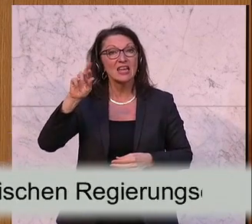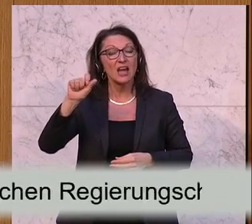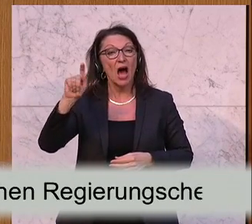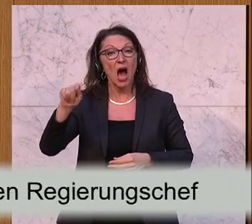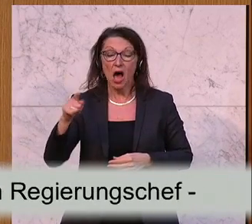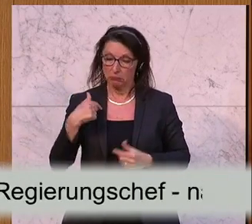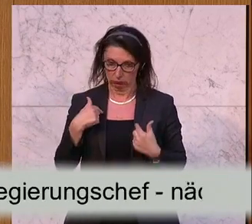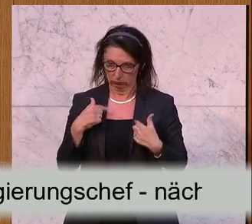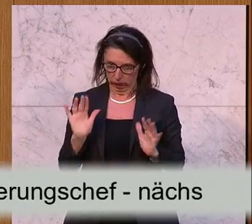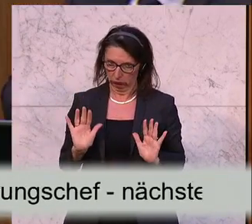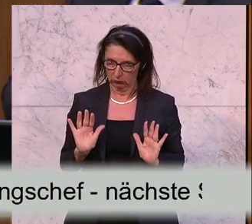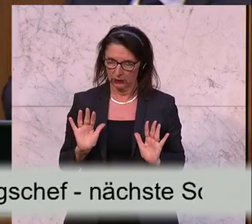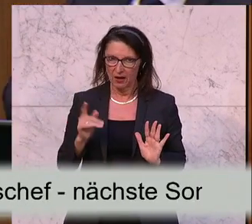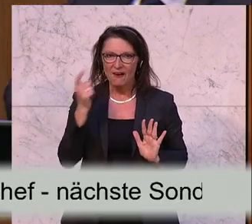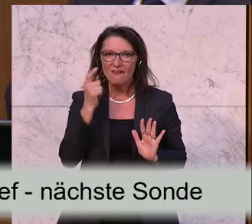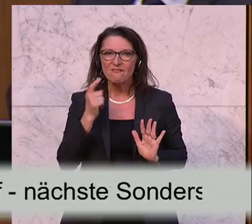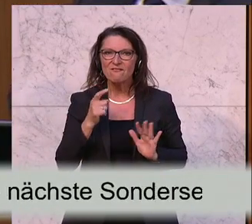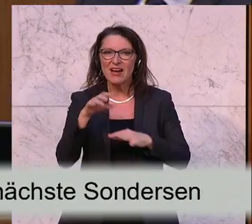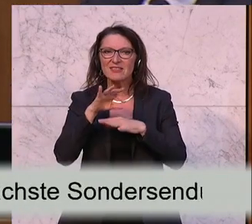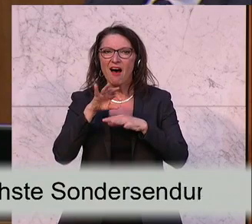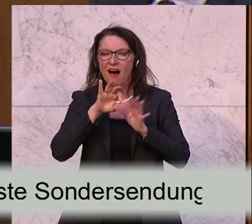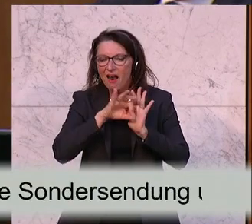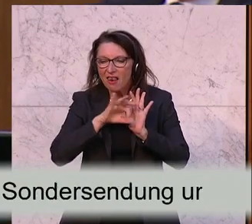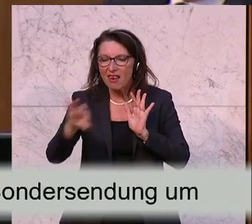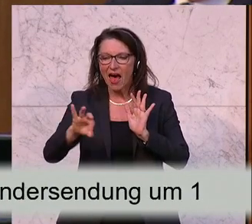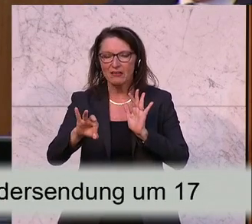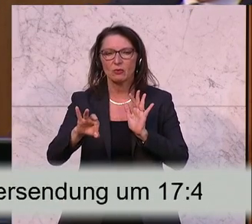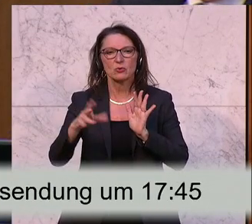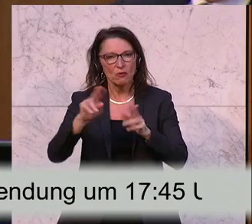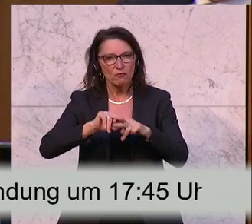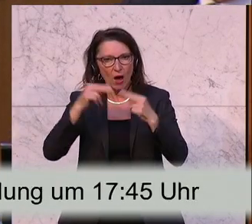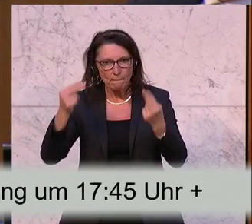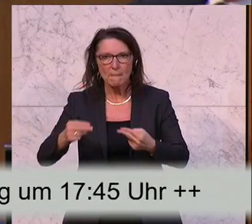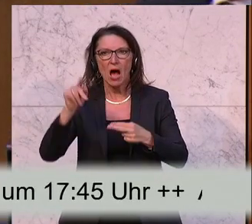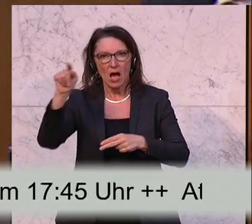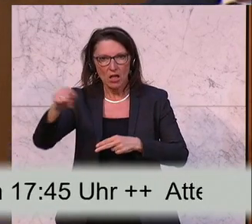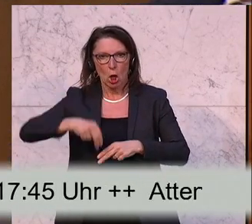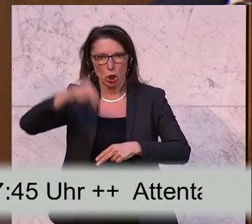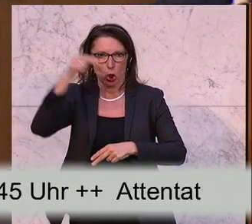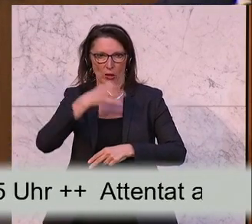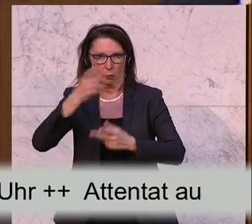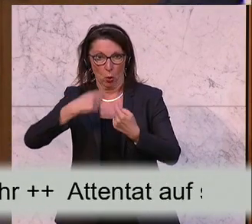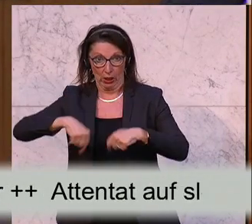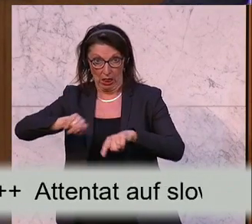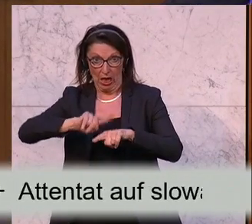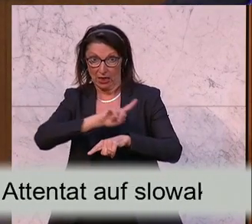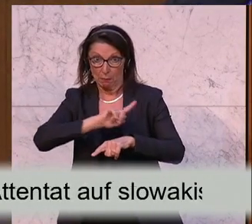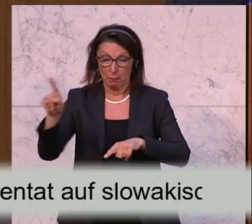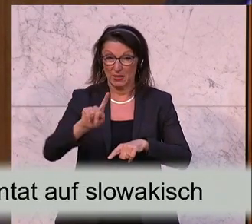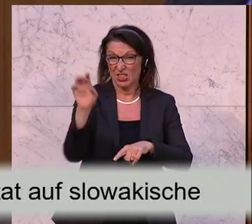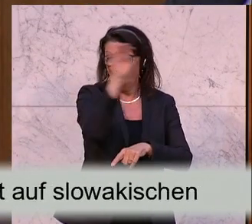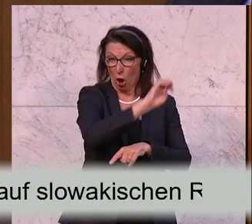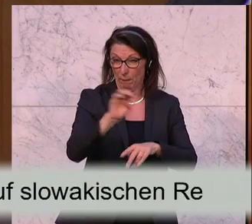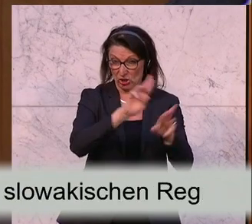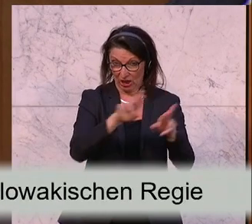tatsächlich berichtigen, der Wasserleitungsverband Nordburgenland hat es bis vor den Europäischen Gerichtshof gebracht. Dieser hat dann das EuGH-Urteil